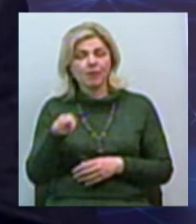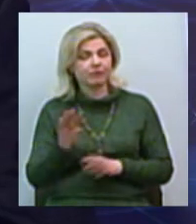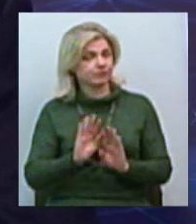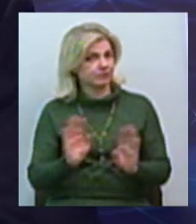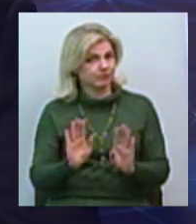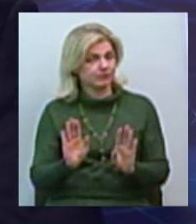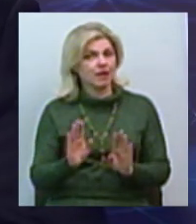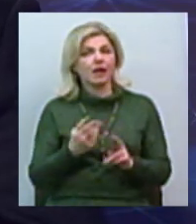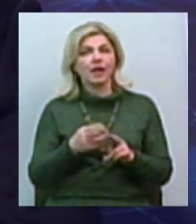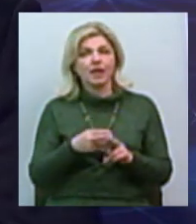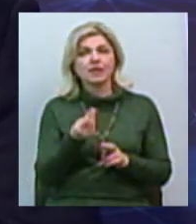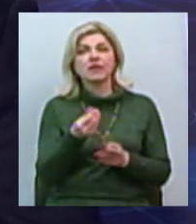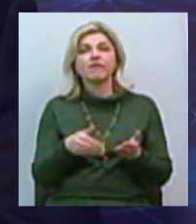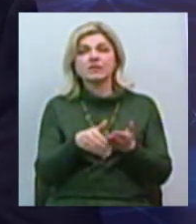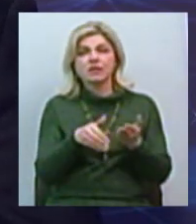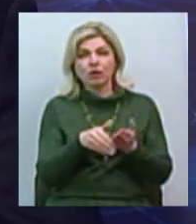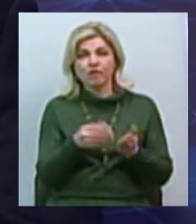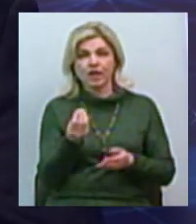інвестували ці средства